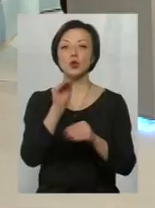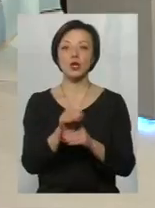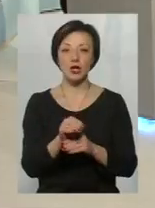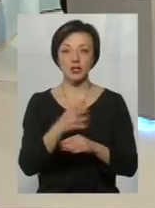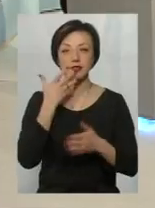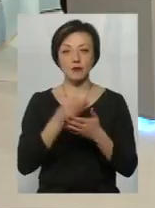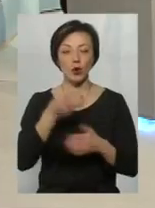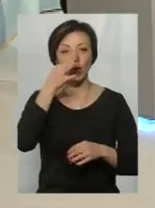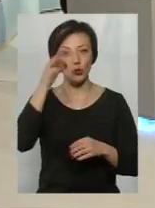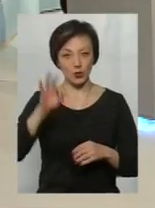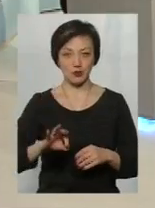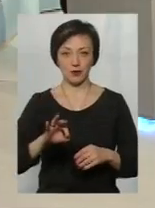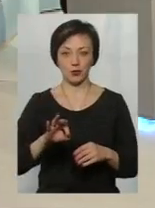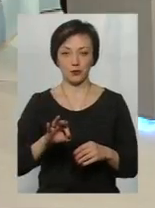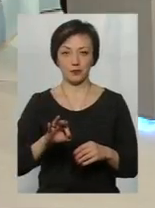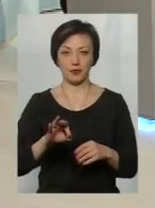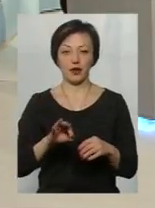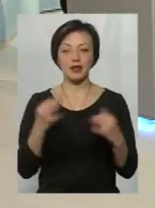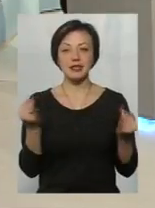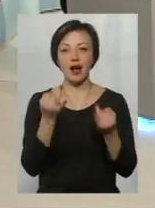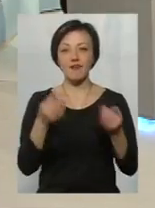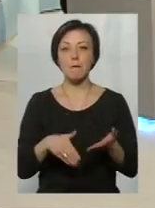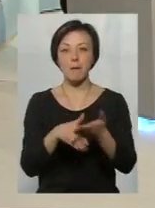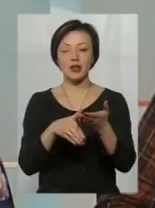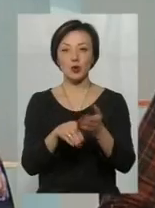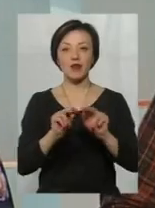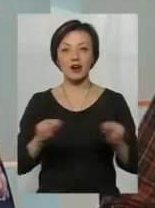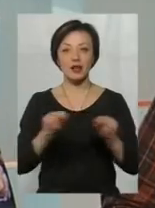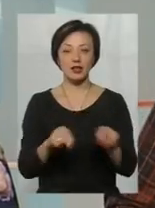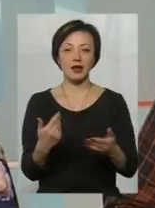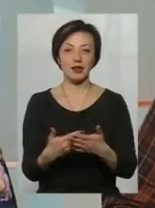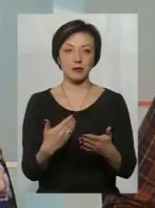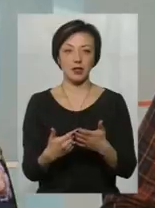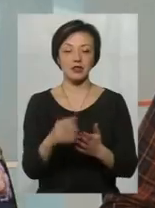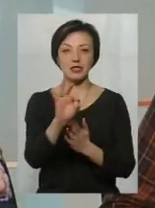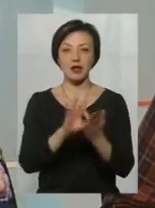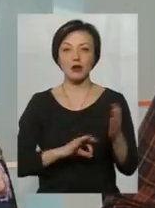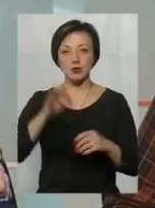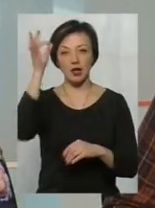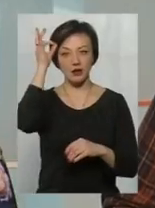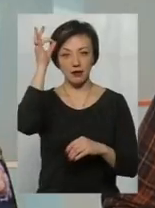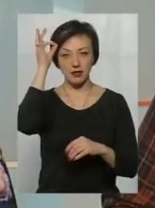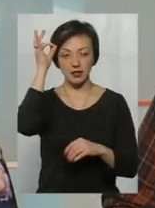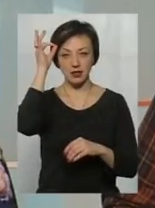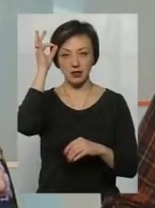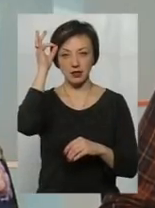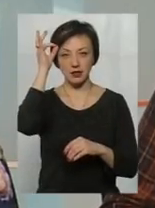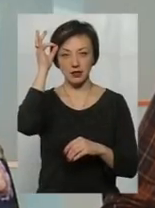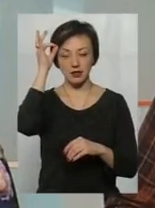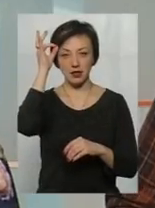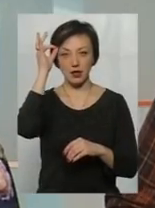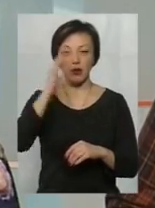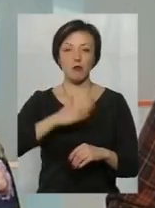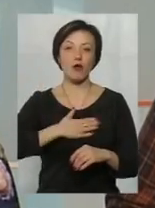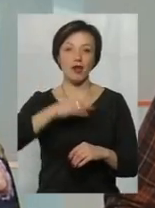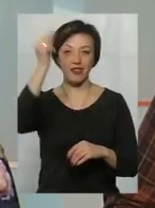таки, досвіду про якісь цікаві методи викладання. Наприклад, відразу згадався моє